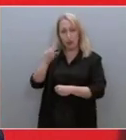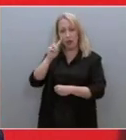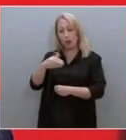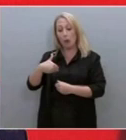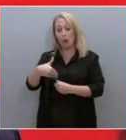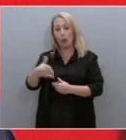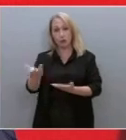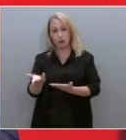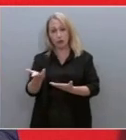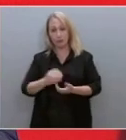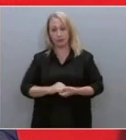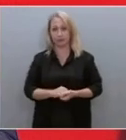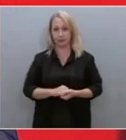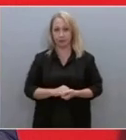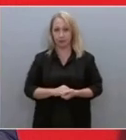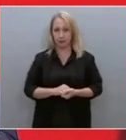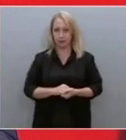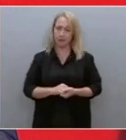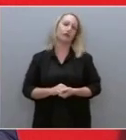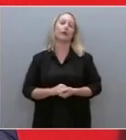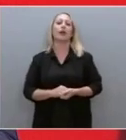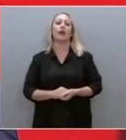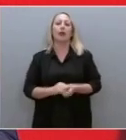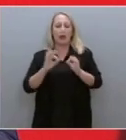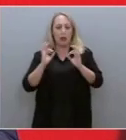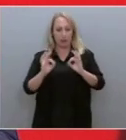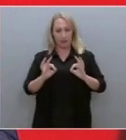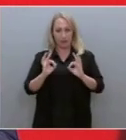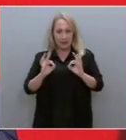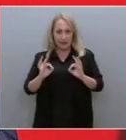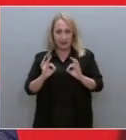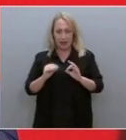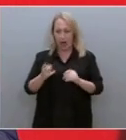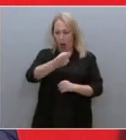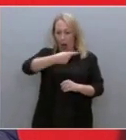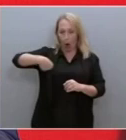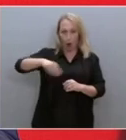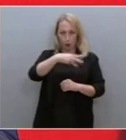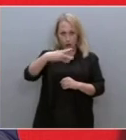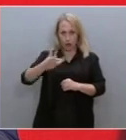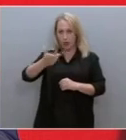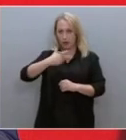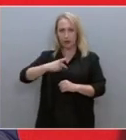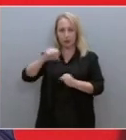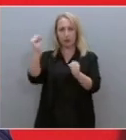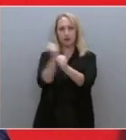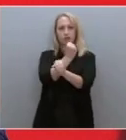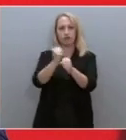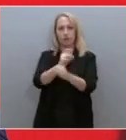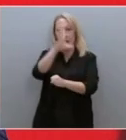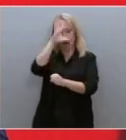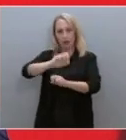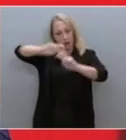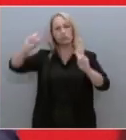Είναι προφανές ότι θα κάνουμε το πάνω στη αλήθεια τελικά να μην μείνει στο σκοτάδι. Άρα, με